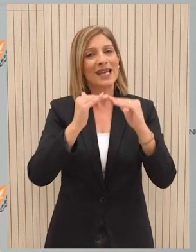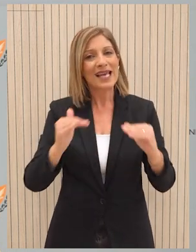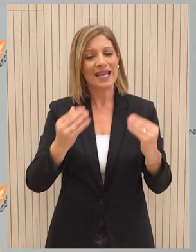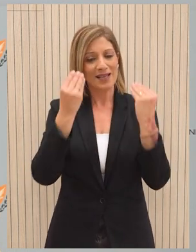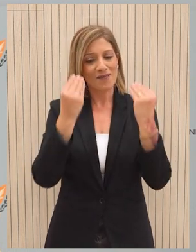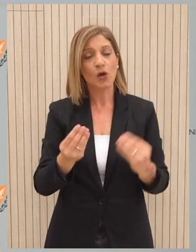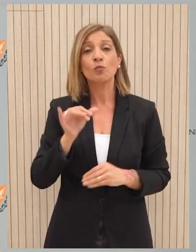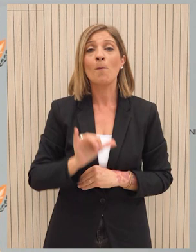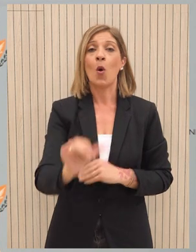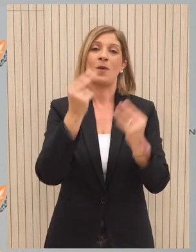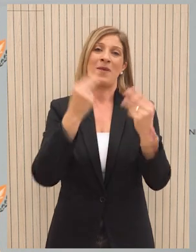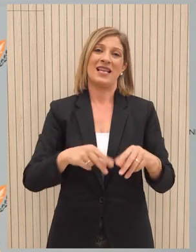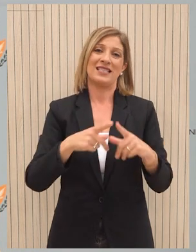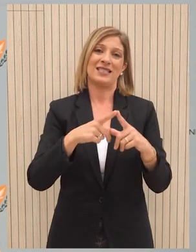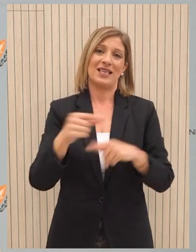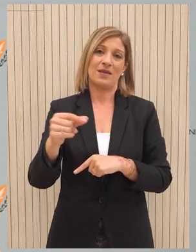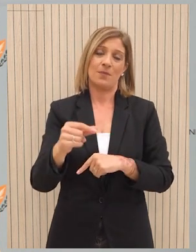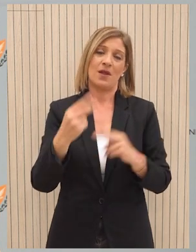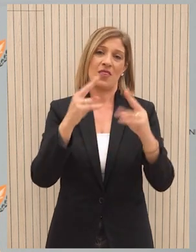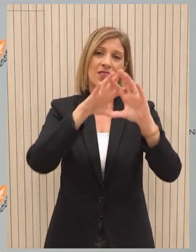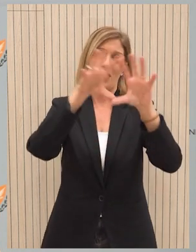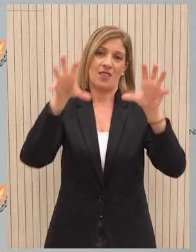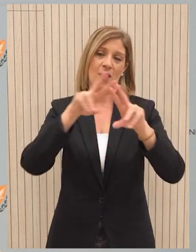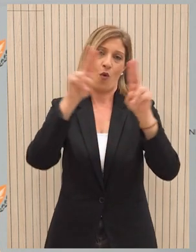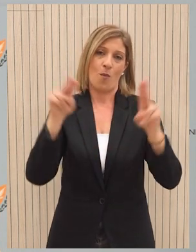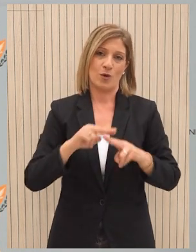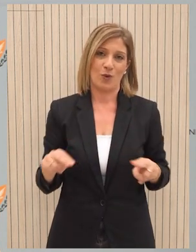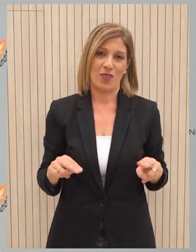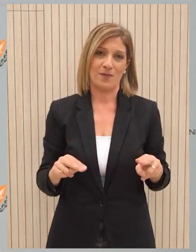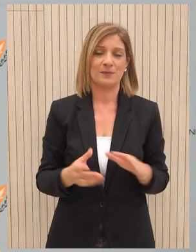βιώσιμης, μόνιμης λύσης του Κυπριακού στην βάση της διζωνικής δικαινοτικής ομοσπονδίας.